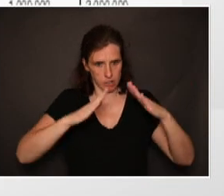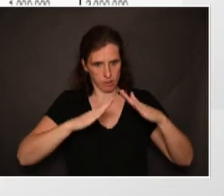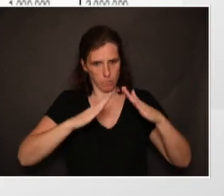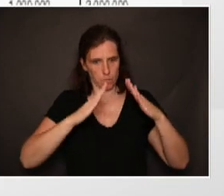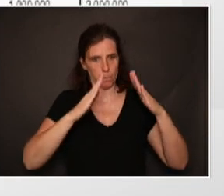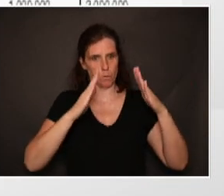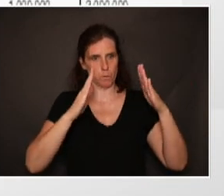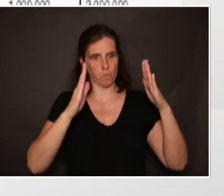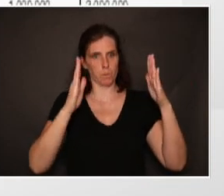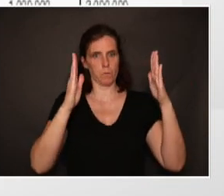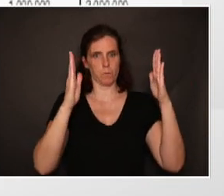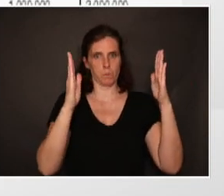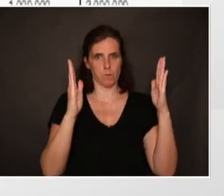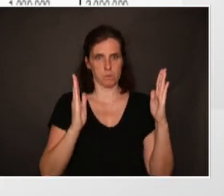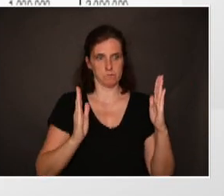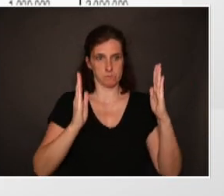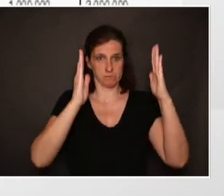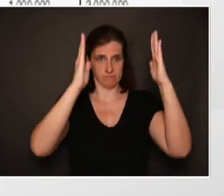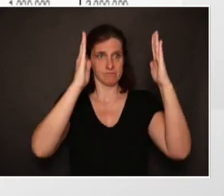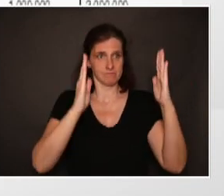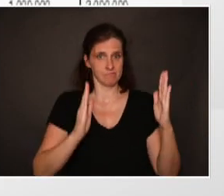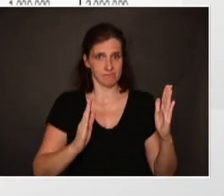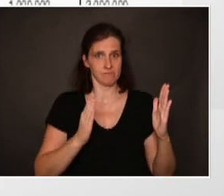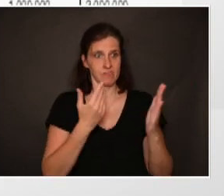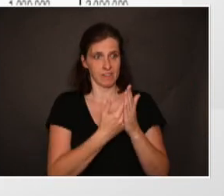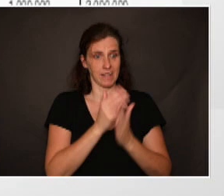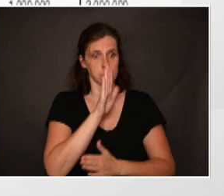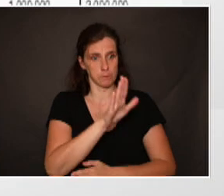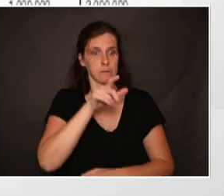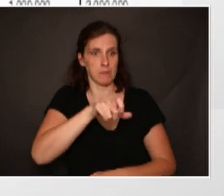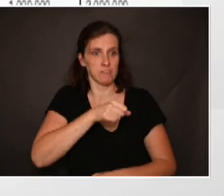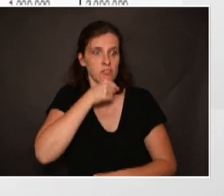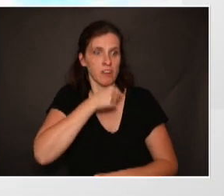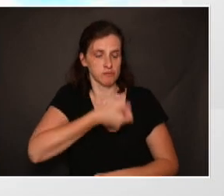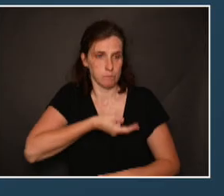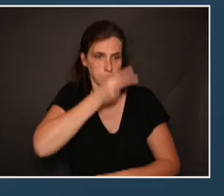forme de plus en plus rectangulaire ce qui confirme le vieillissement de la population.